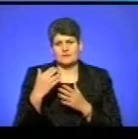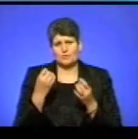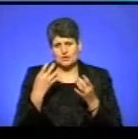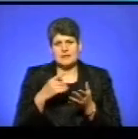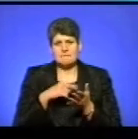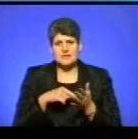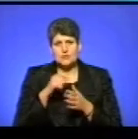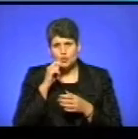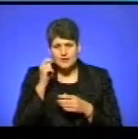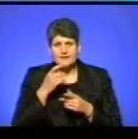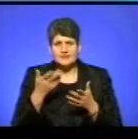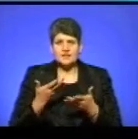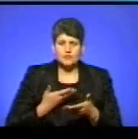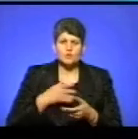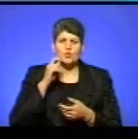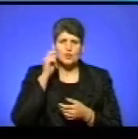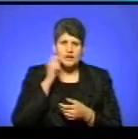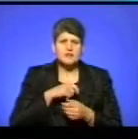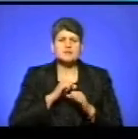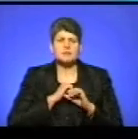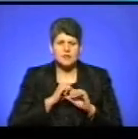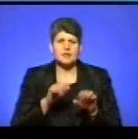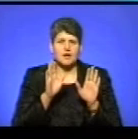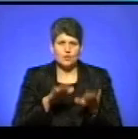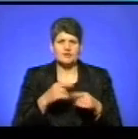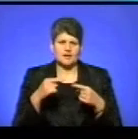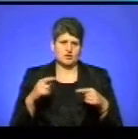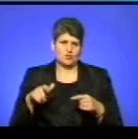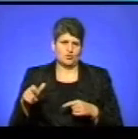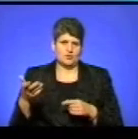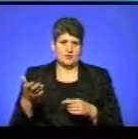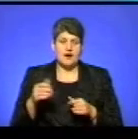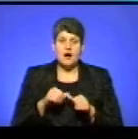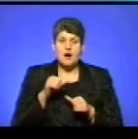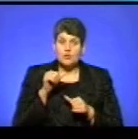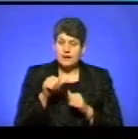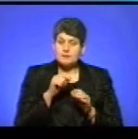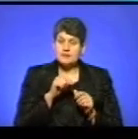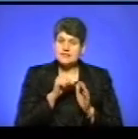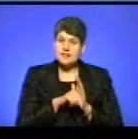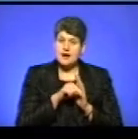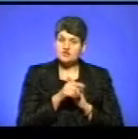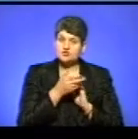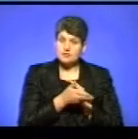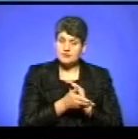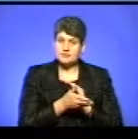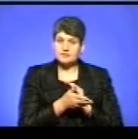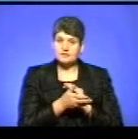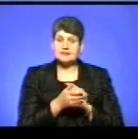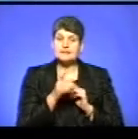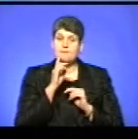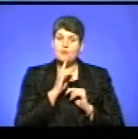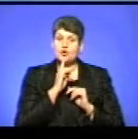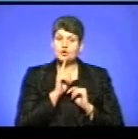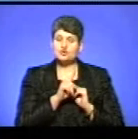місто України, де живуть і українці, і патріоти, і інші люди. А окреме значення оцієї, скажімо так, опори, це поки що